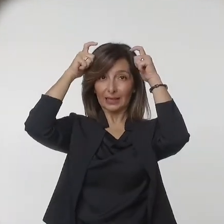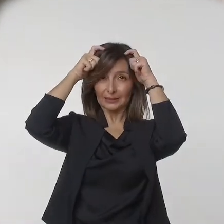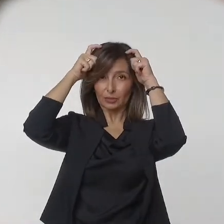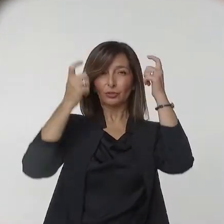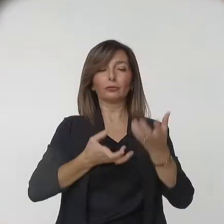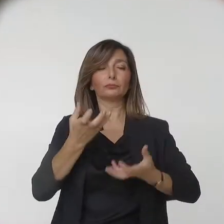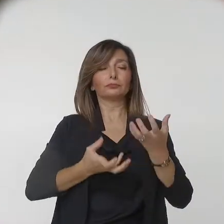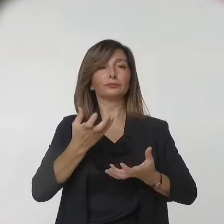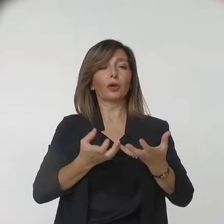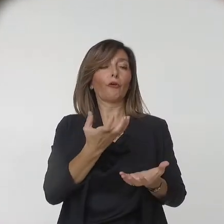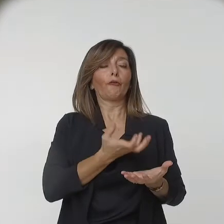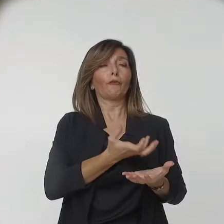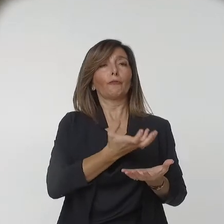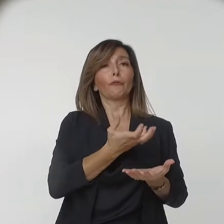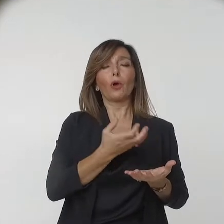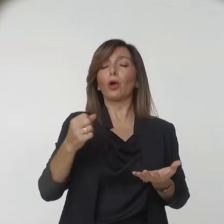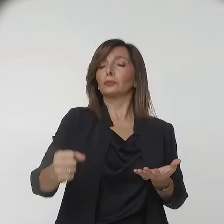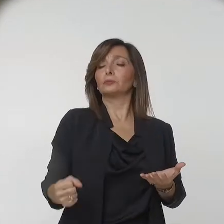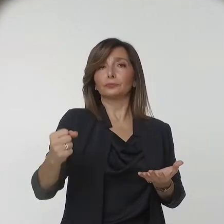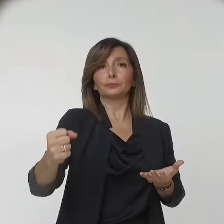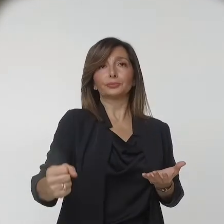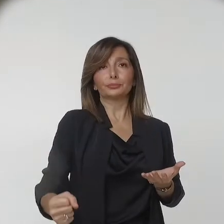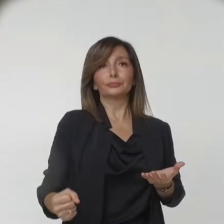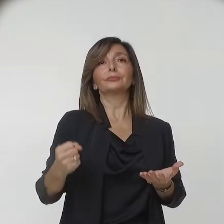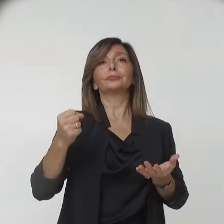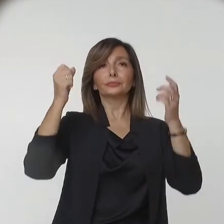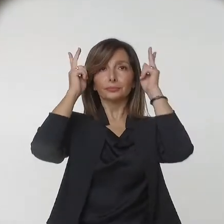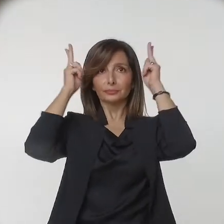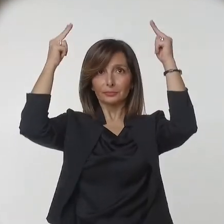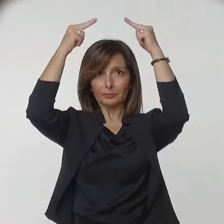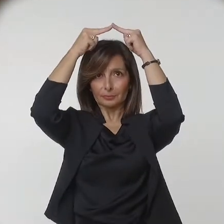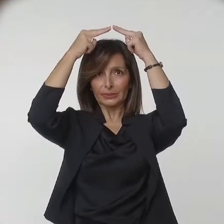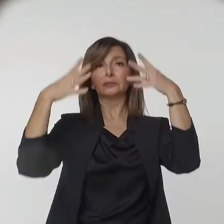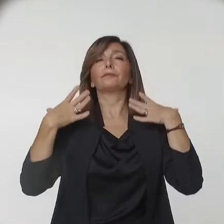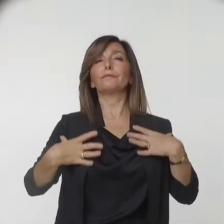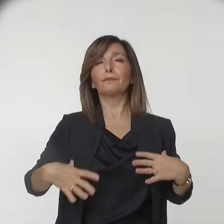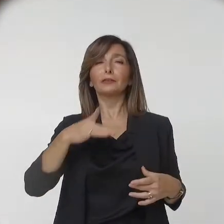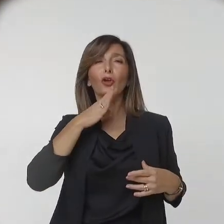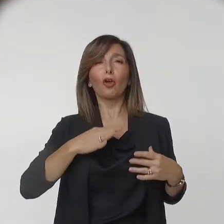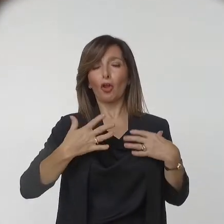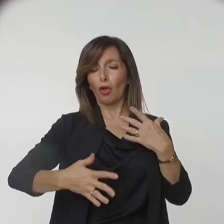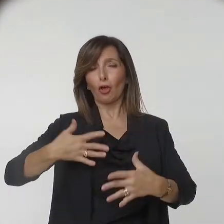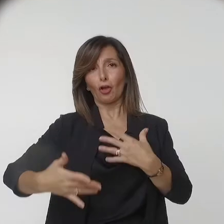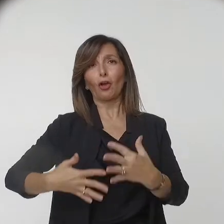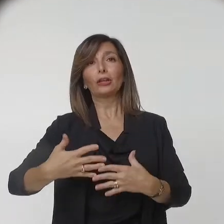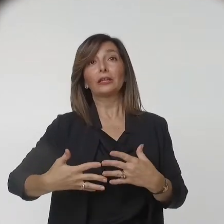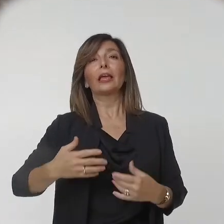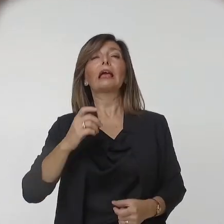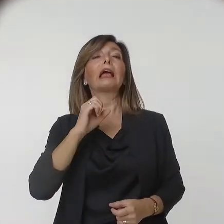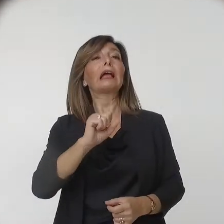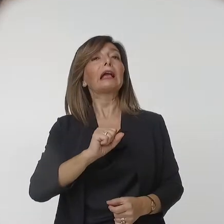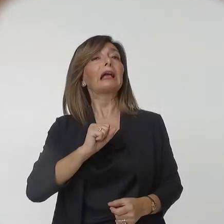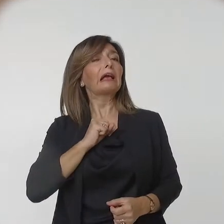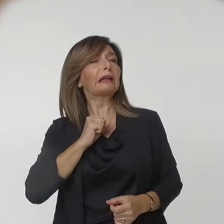caratteristico fuoco in mano e il pastorale che con la mitria e le vesti policrome hanno fatto supporre